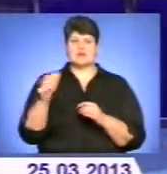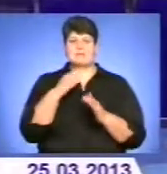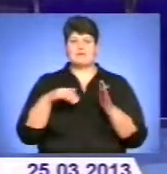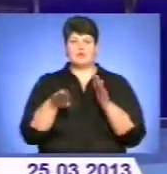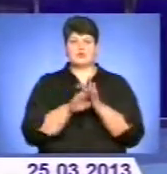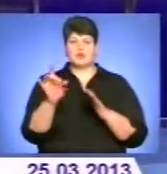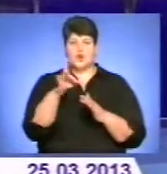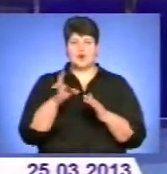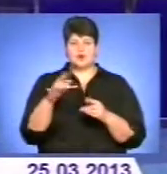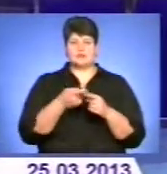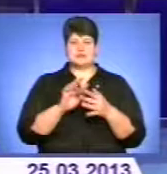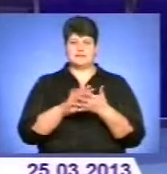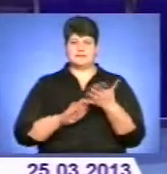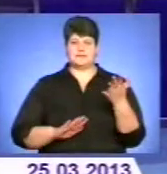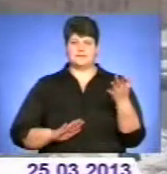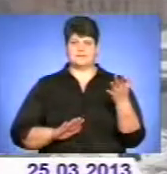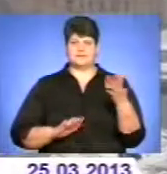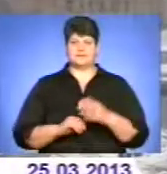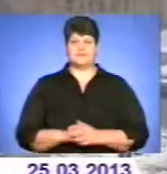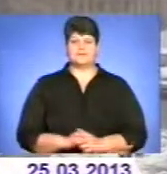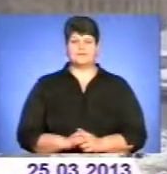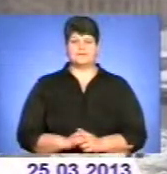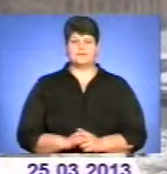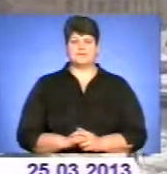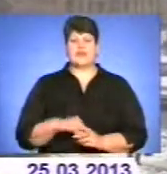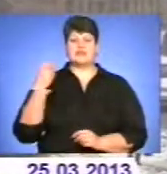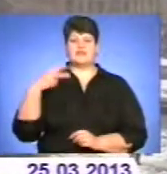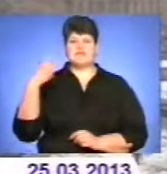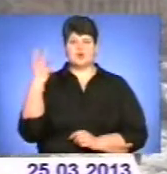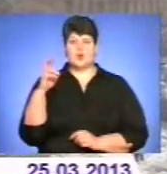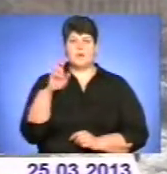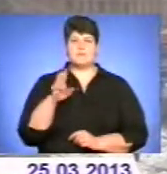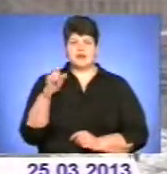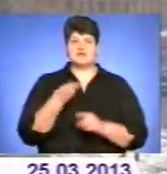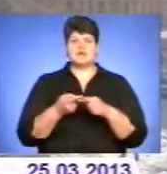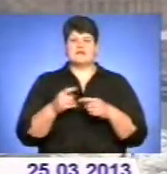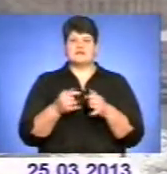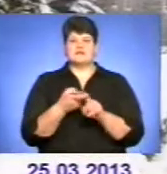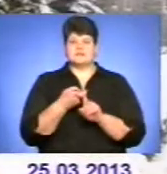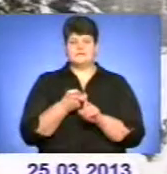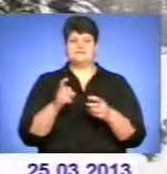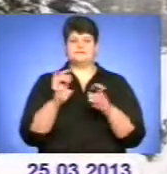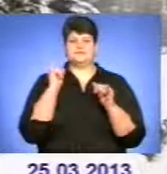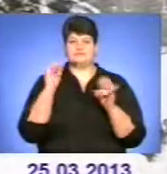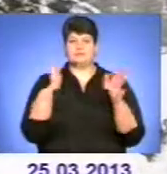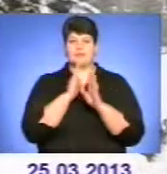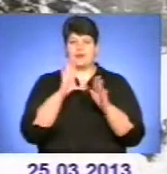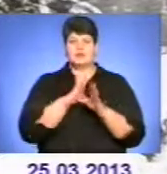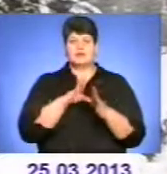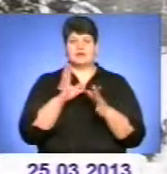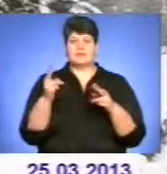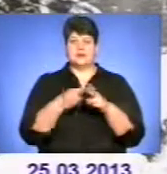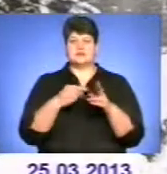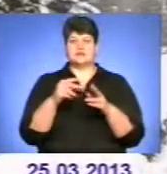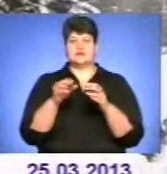районів. Про це у сюжеті. 22 березня через нагоду було знаструмлено 18 населених пунктів